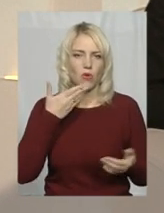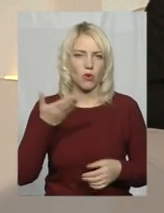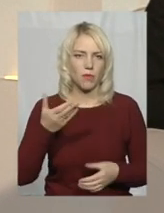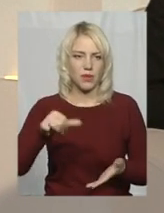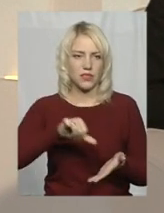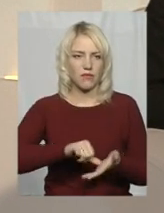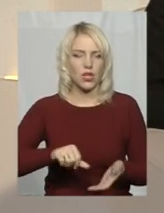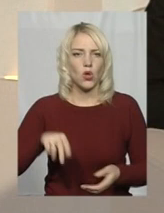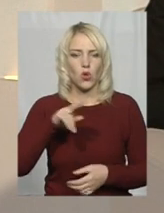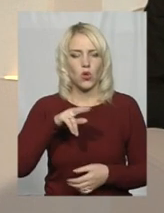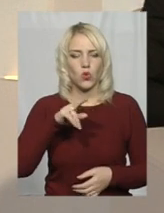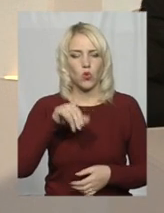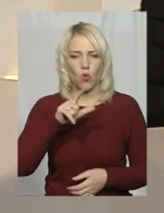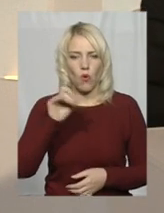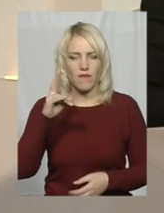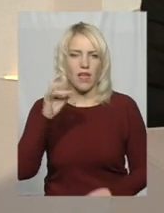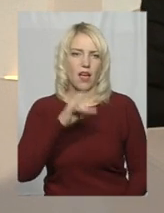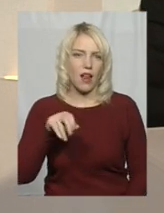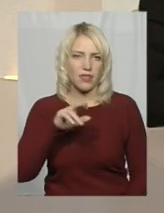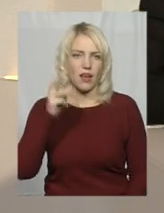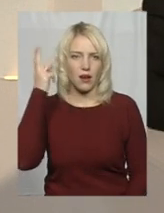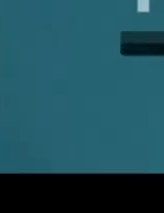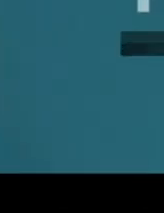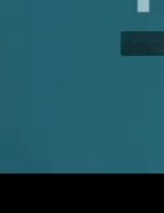Духовної Ради Хмельницького. Давайте послухаємо.